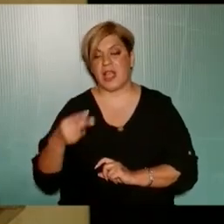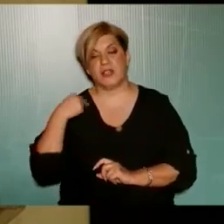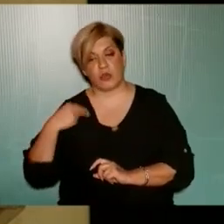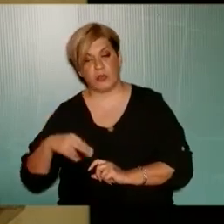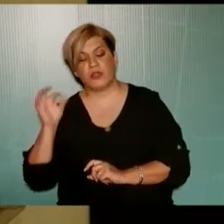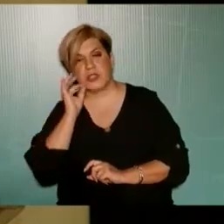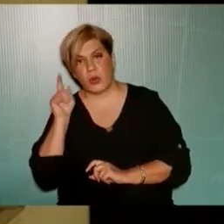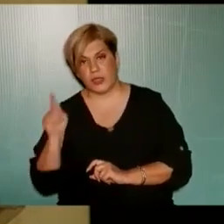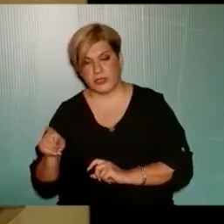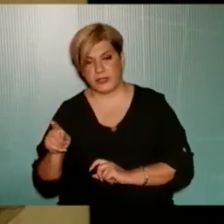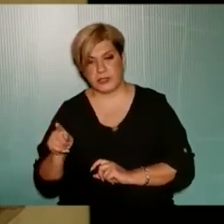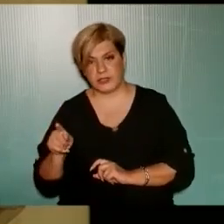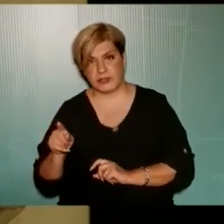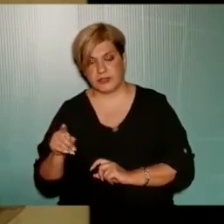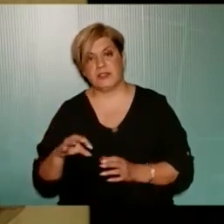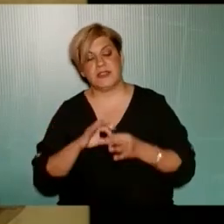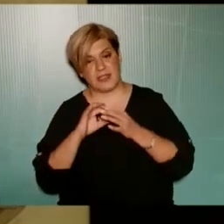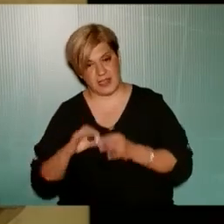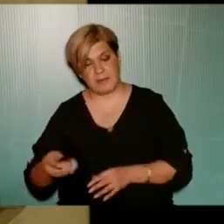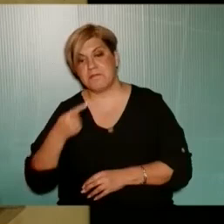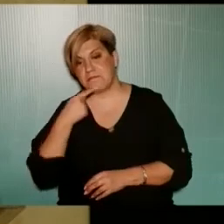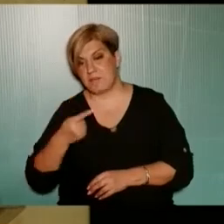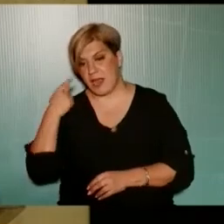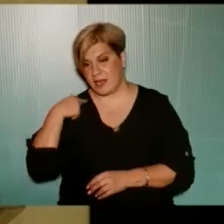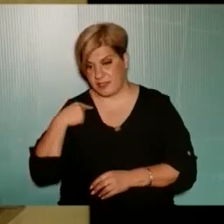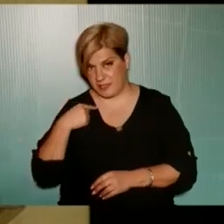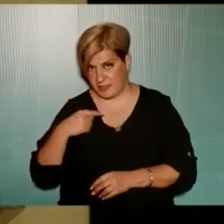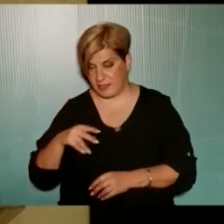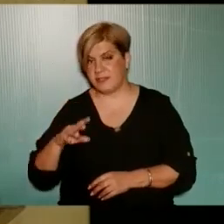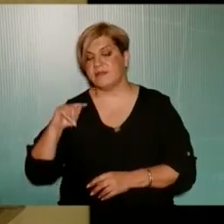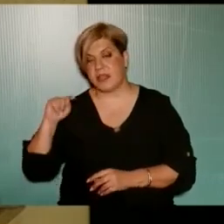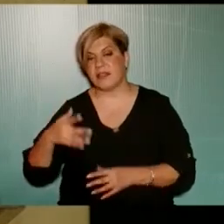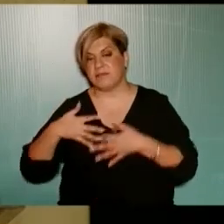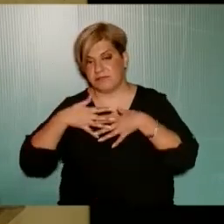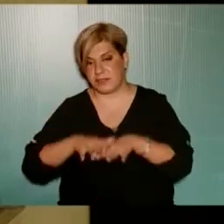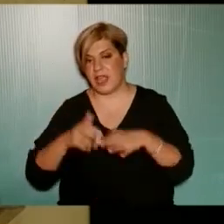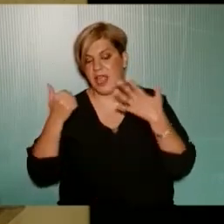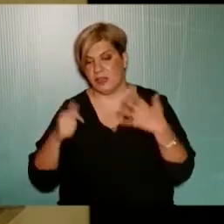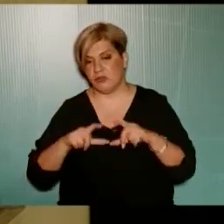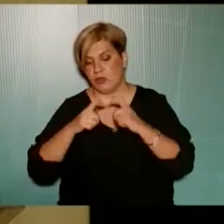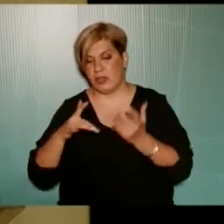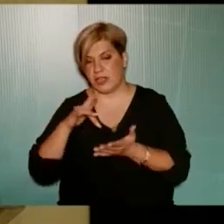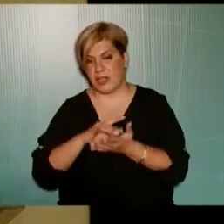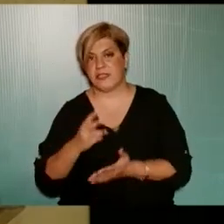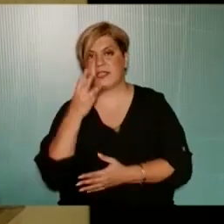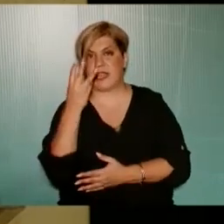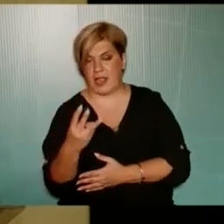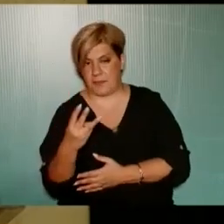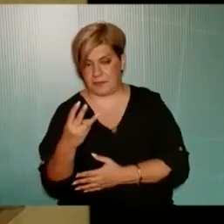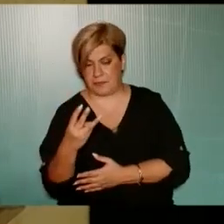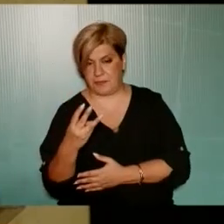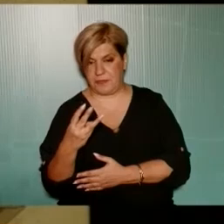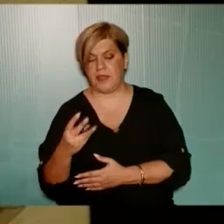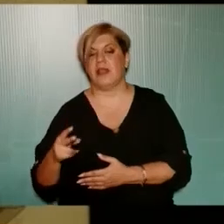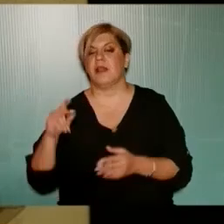Θεσσαλονίκης Σε συνέχεια θεωρούμε Της περσινής απόπειρας της κυβέρνησης Να συγχωνεύσει έξι σχολεία του κέντρου σε τρία Που